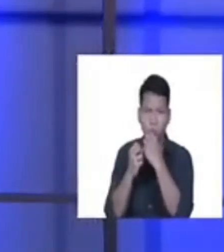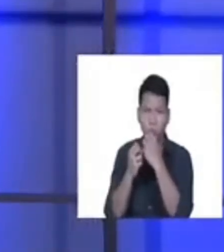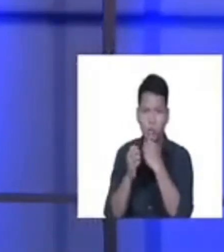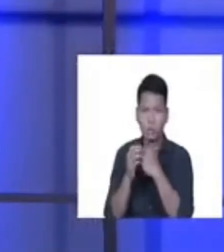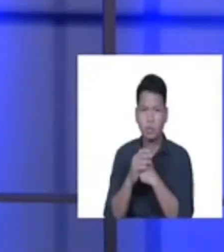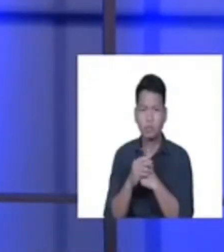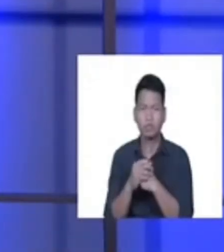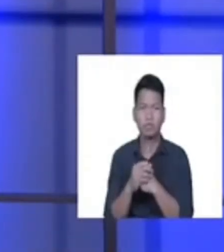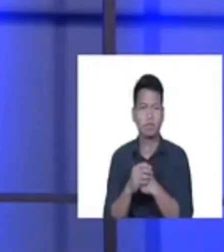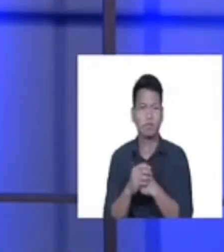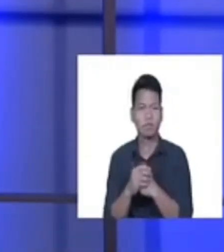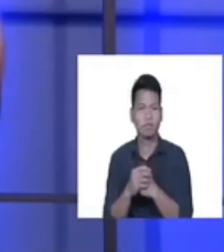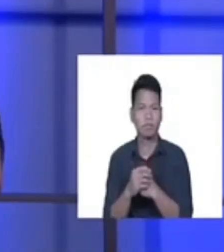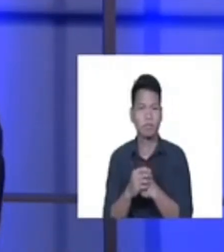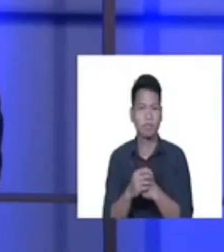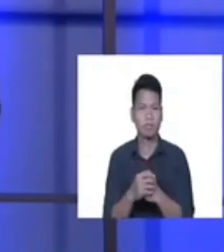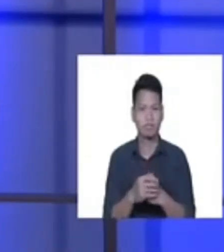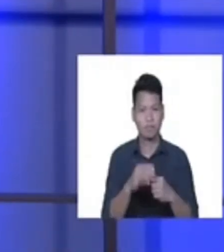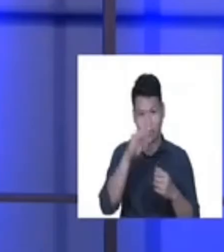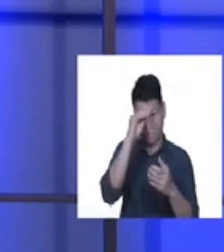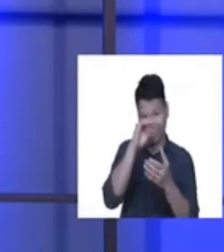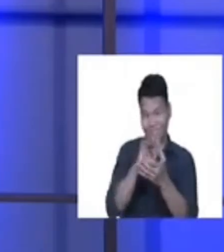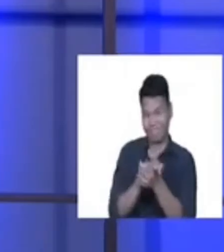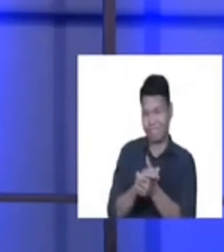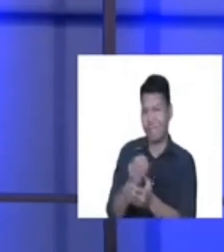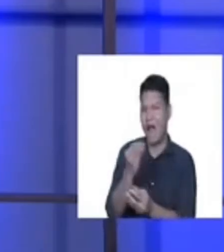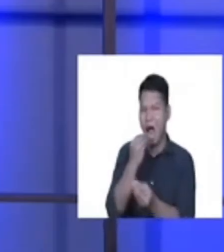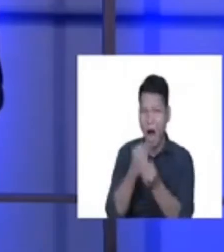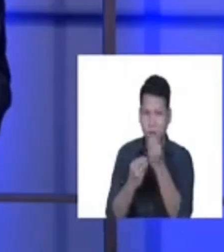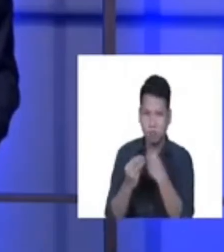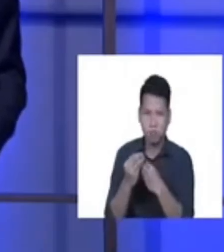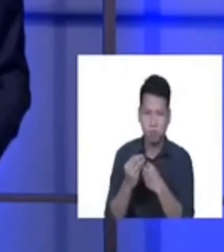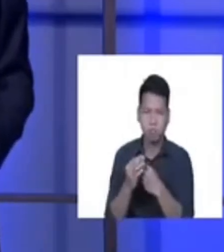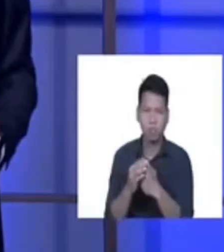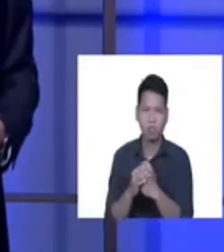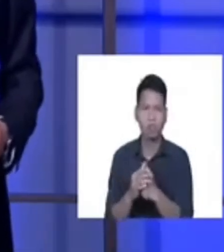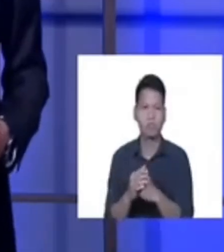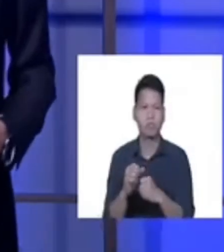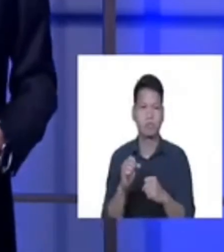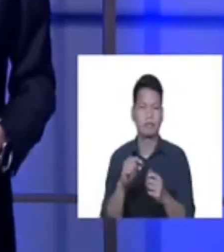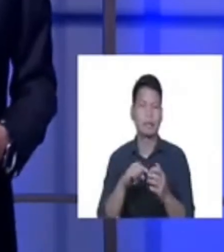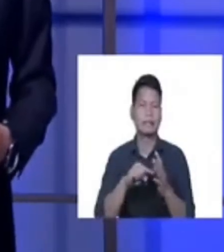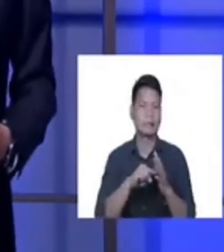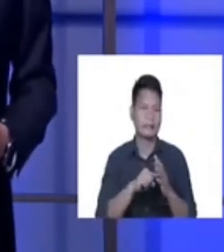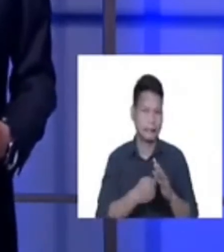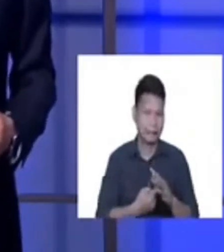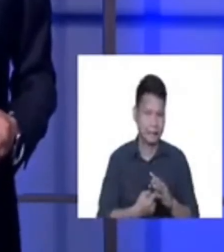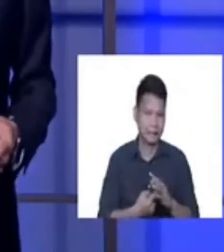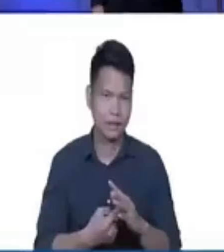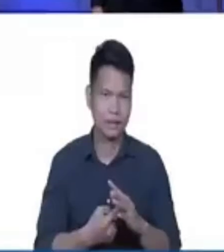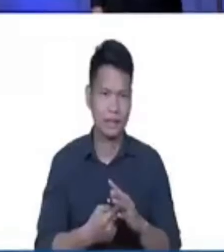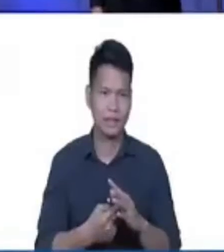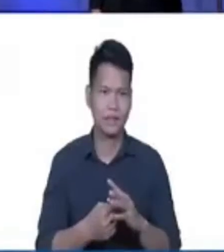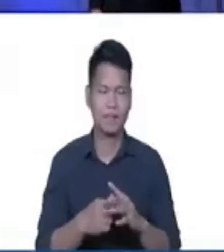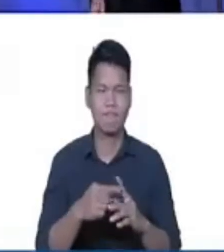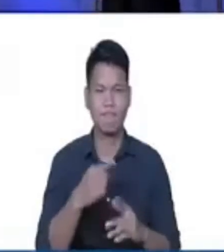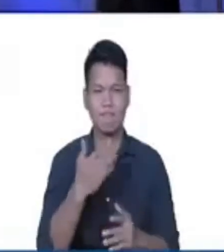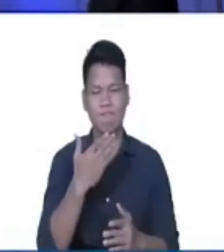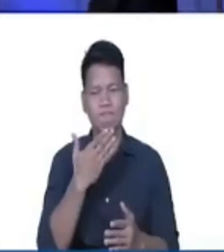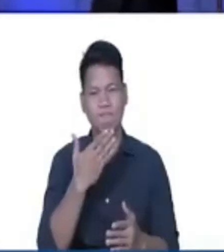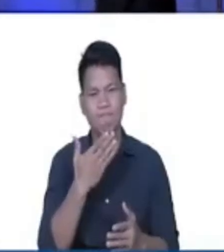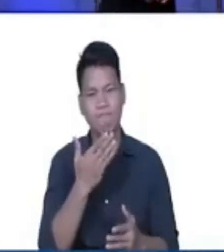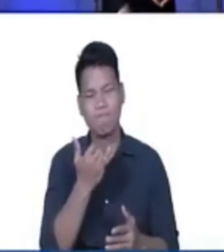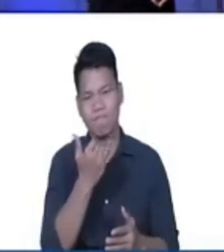her husband and the husband ate the fruit. and that's the start of the poor choice